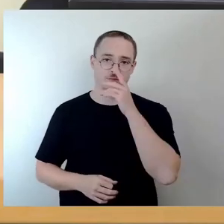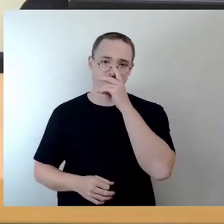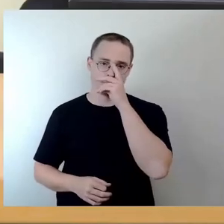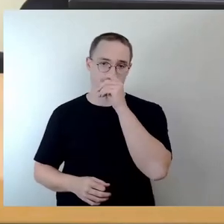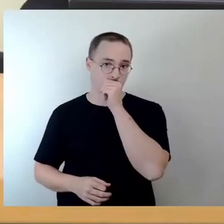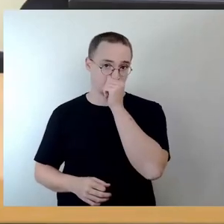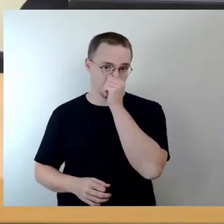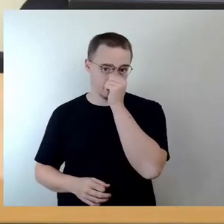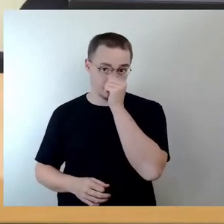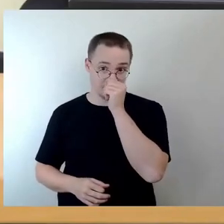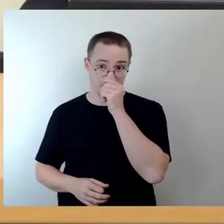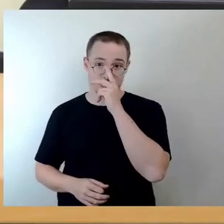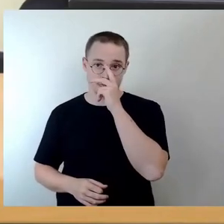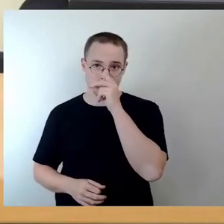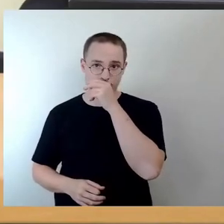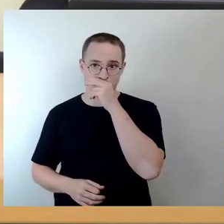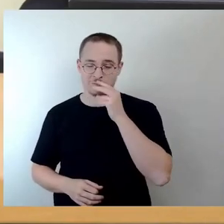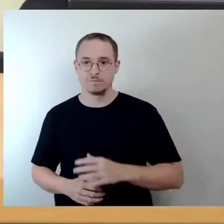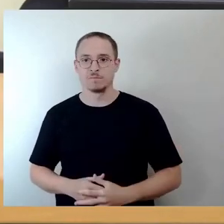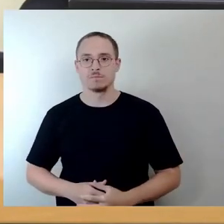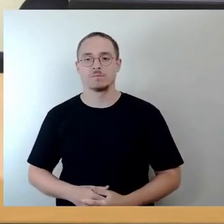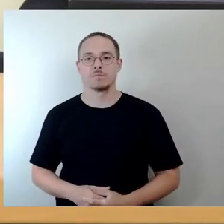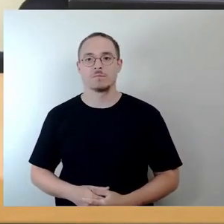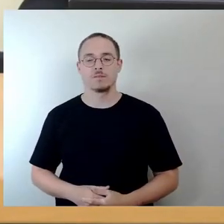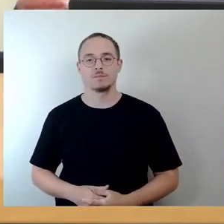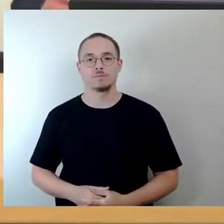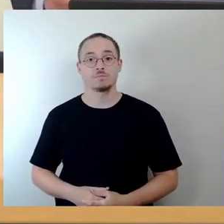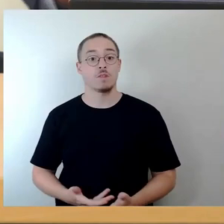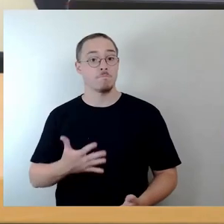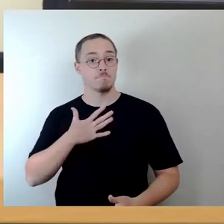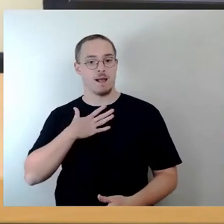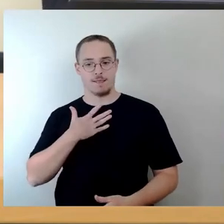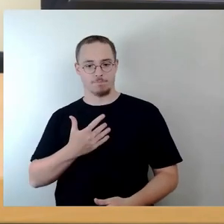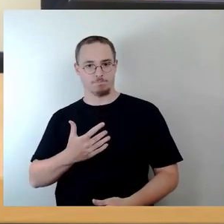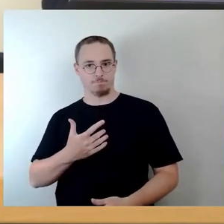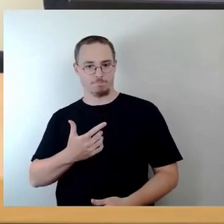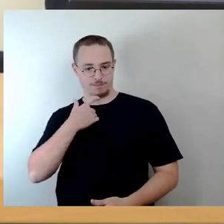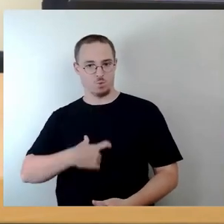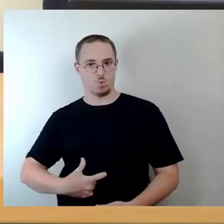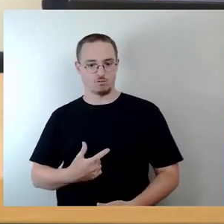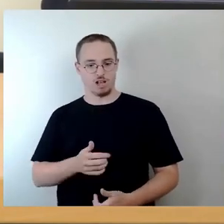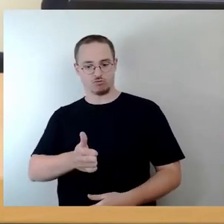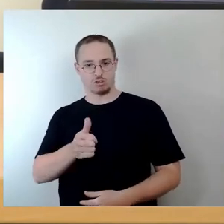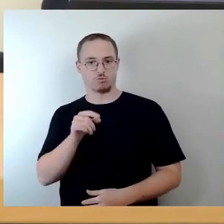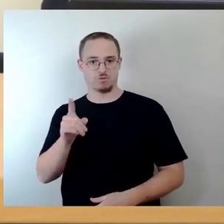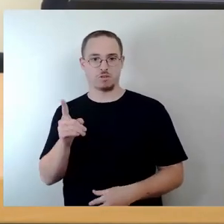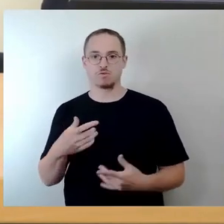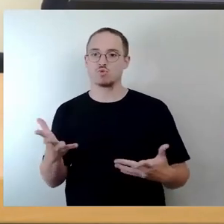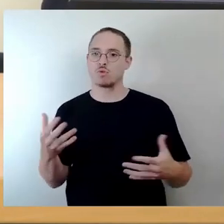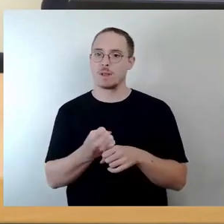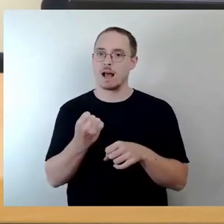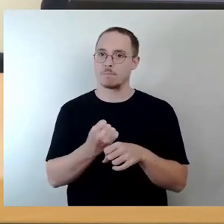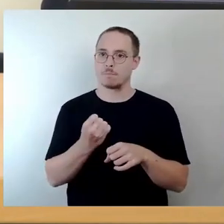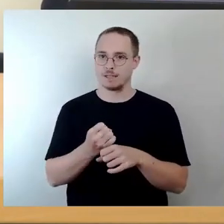übernehmen. Nach meiner persönlichen Einschätzung war es eine gute Zusammenarbeit zwischen den beteiligten Geschäftsbereichen und